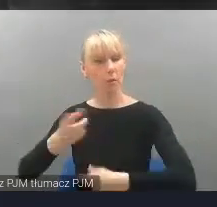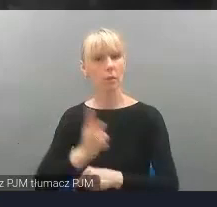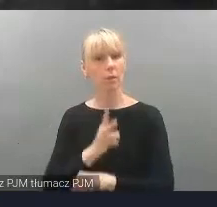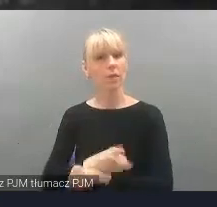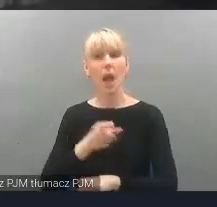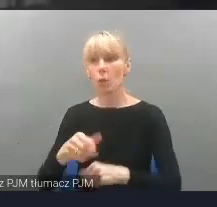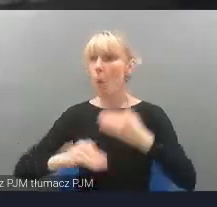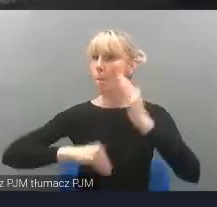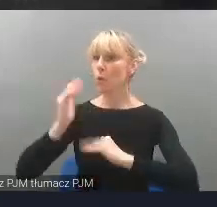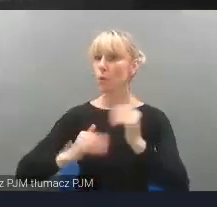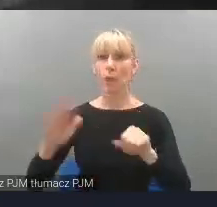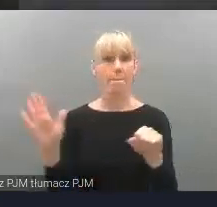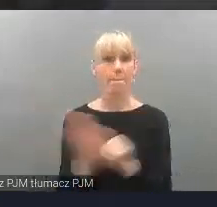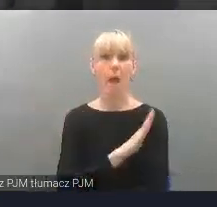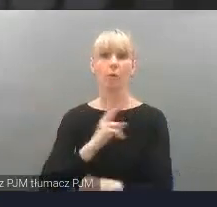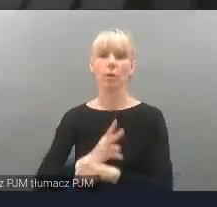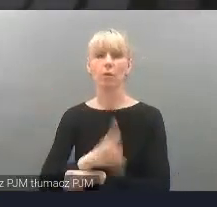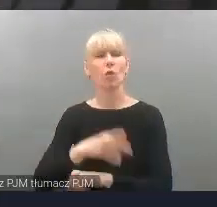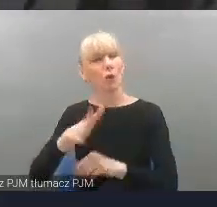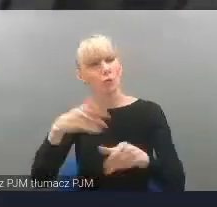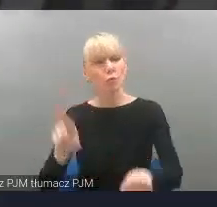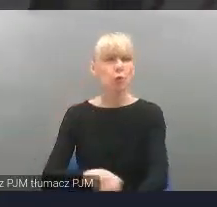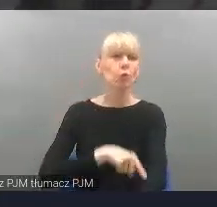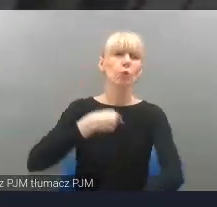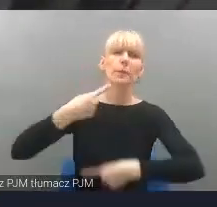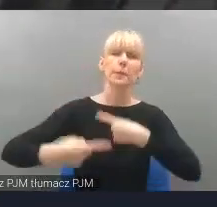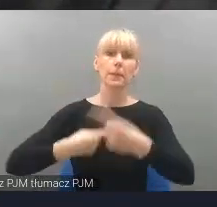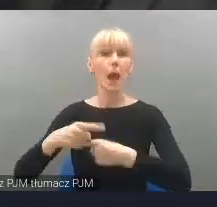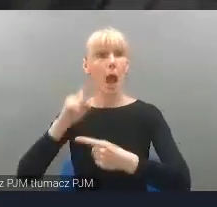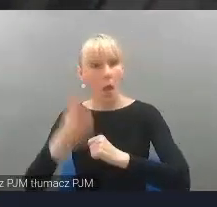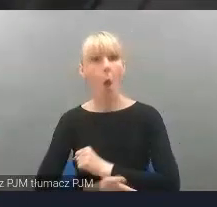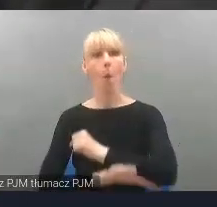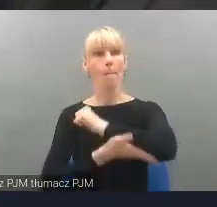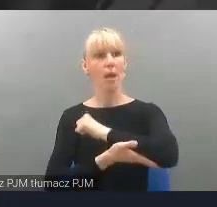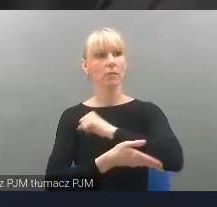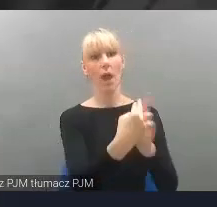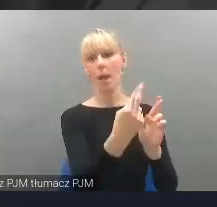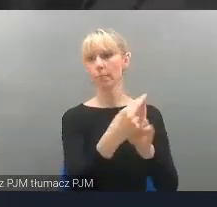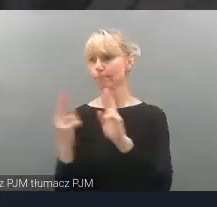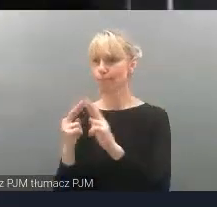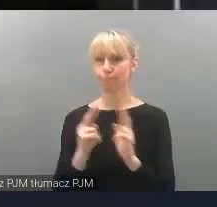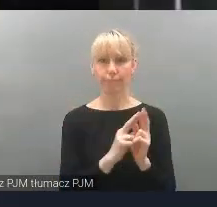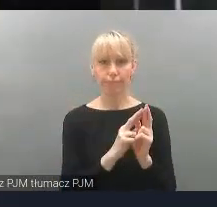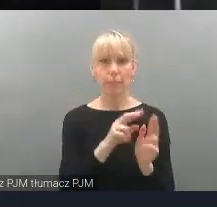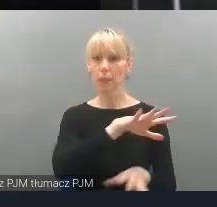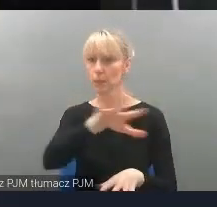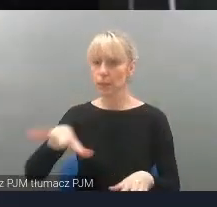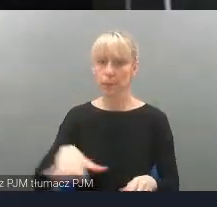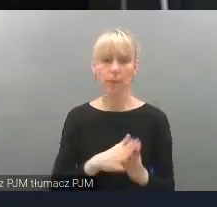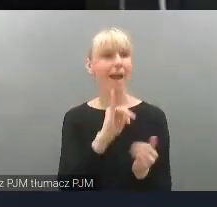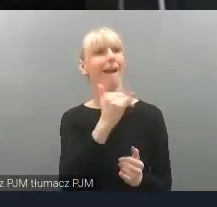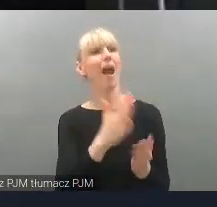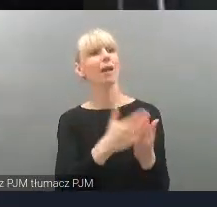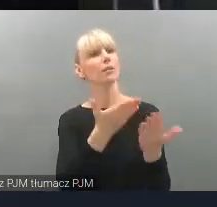dostępności, to jest długotrwały proces oparty na relacji z naszymi zwiedzającymi. Dlatego bardzo sobie cenimy każde słowo,